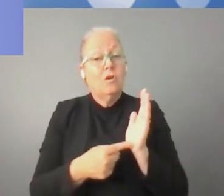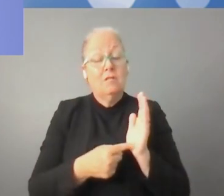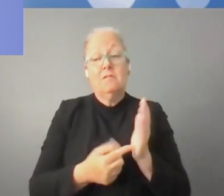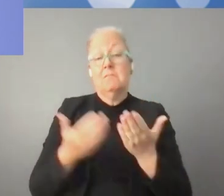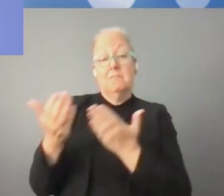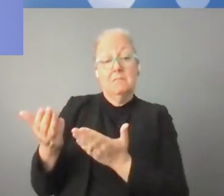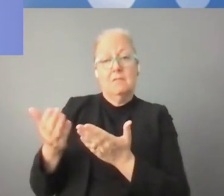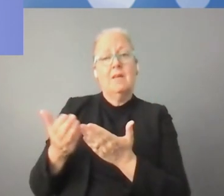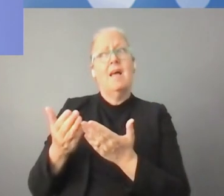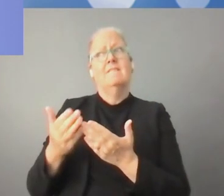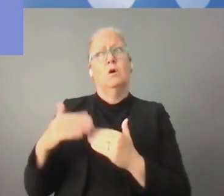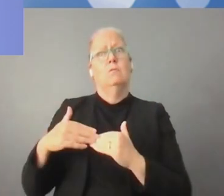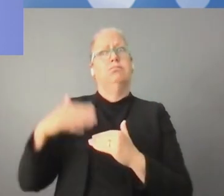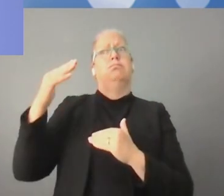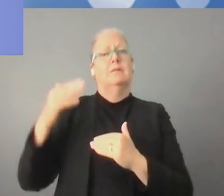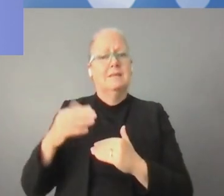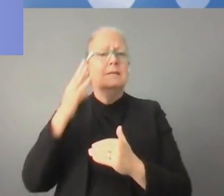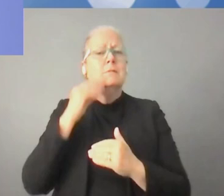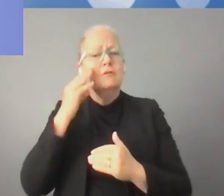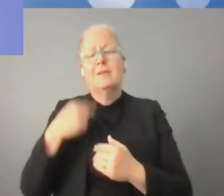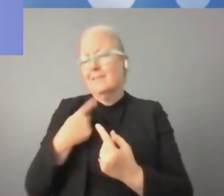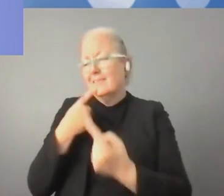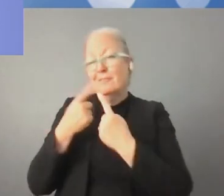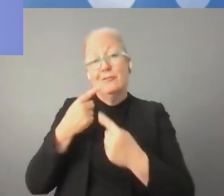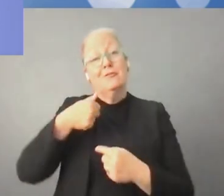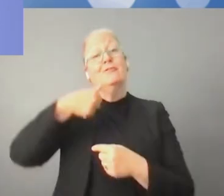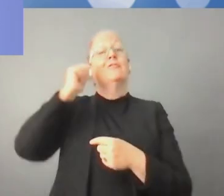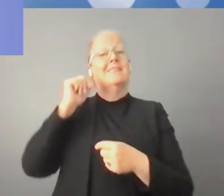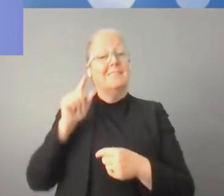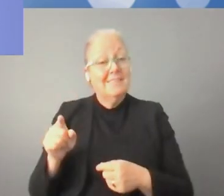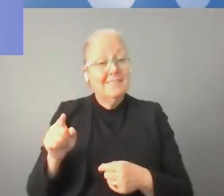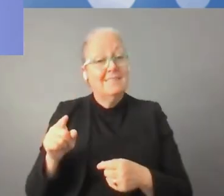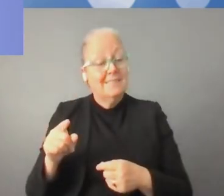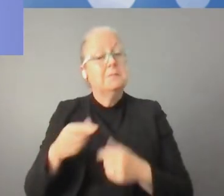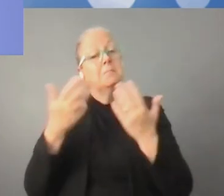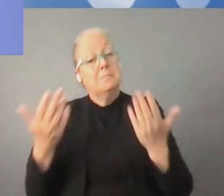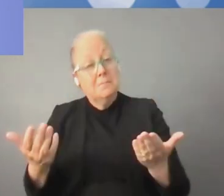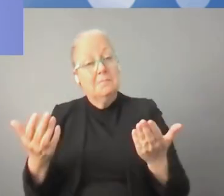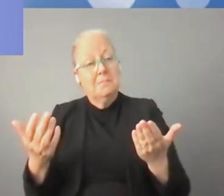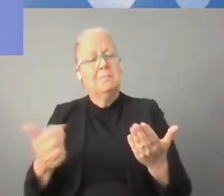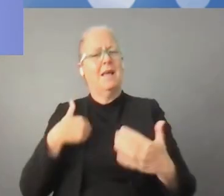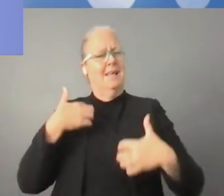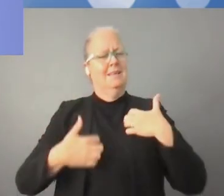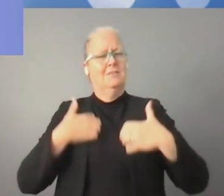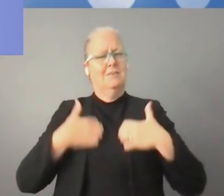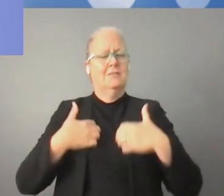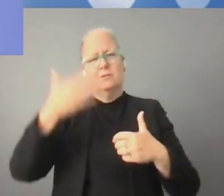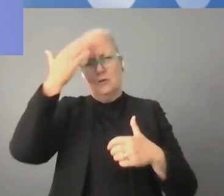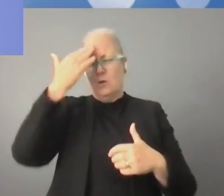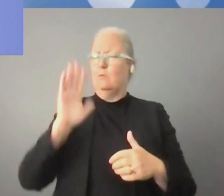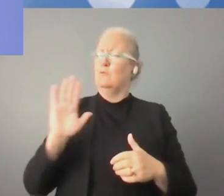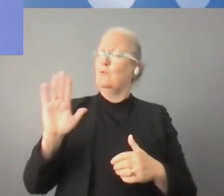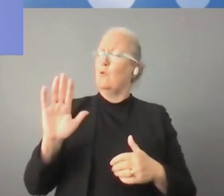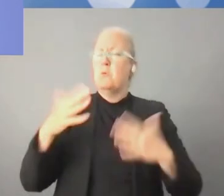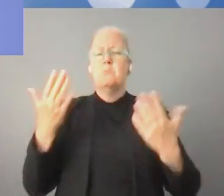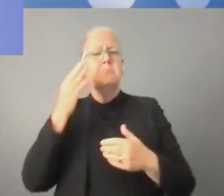سافير فرنسا للتكنولوجات الرقمية. هذه خبرة واسعة